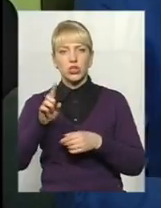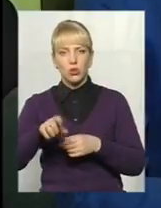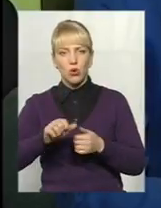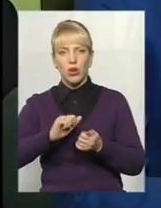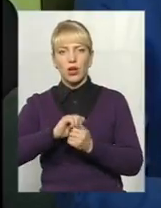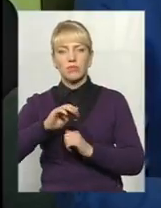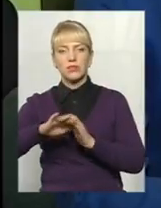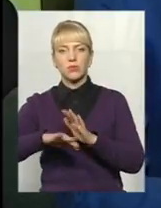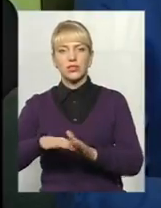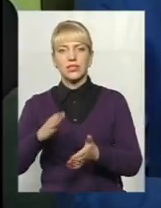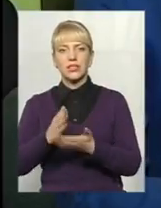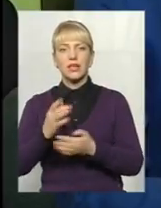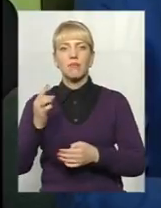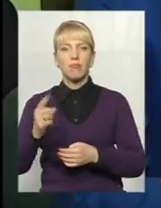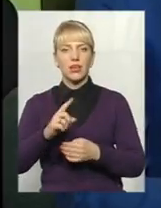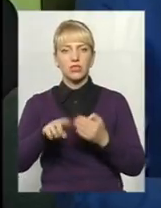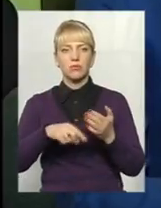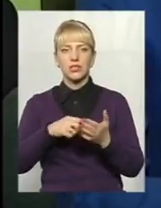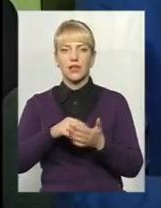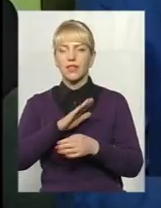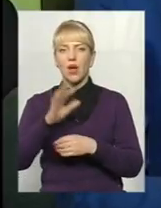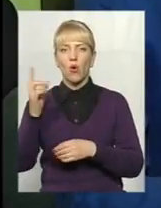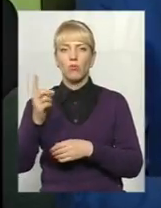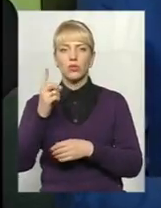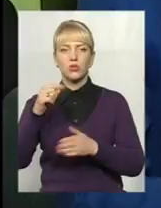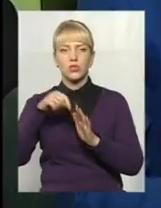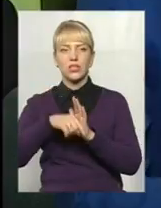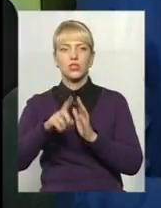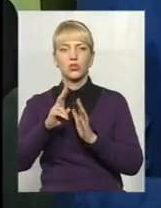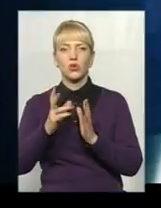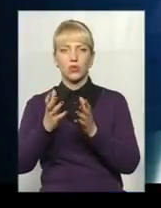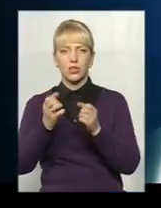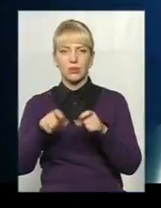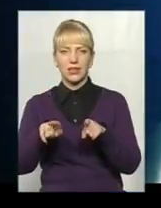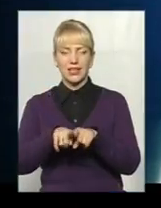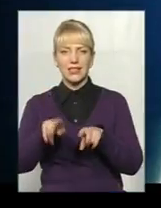є першим містом не обласного значення в Україні, який отримує такий статус.